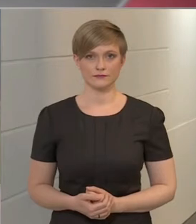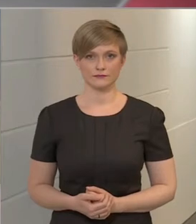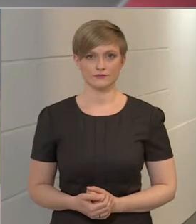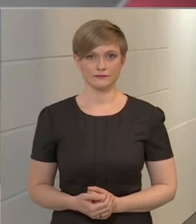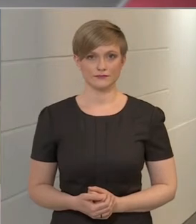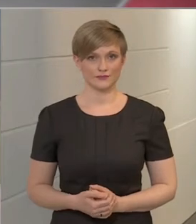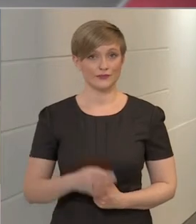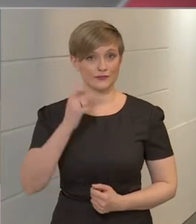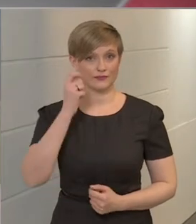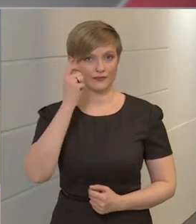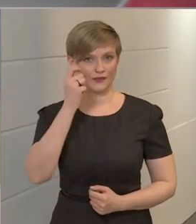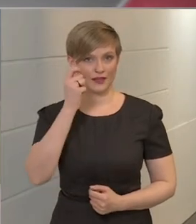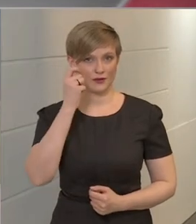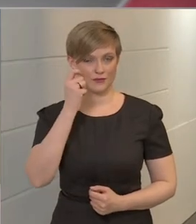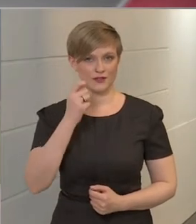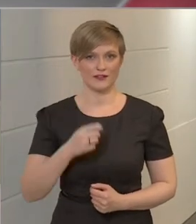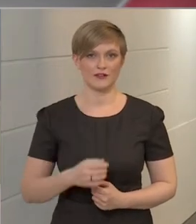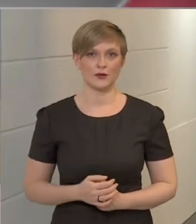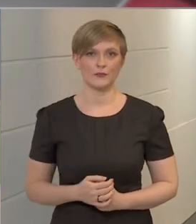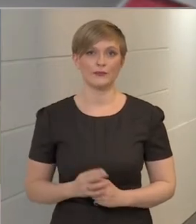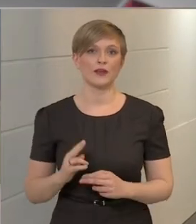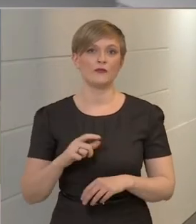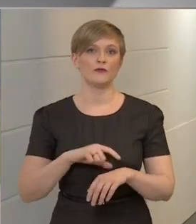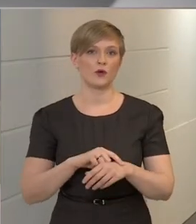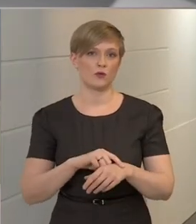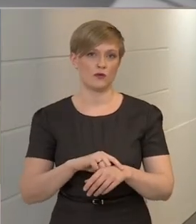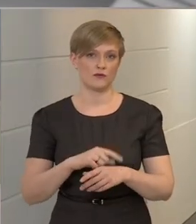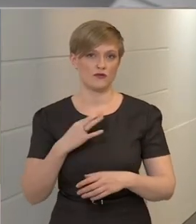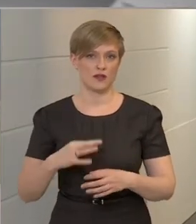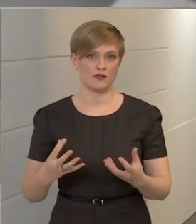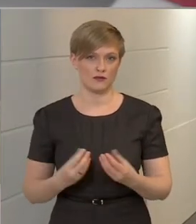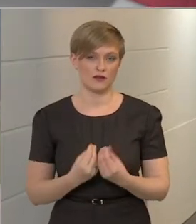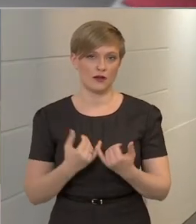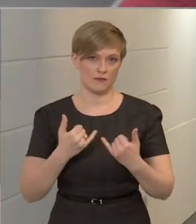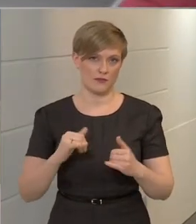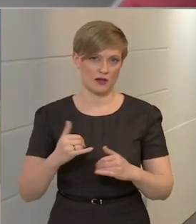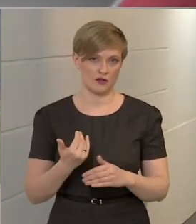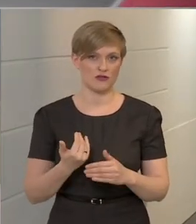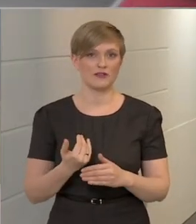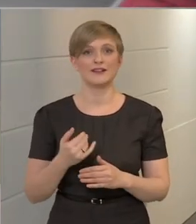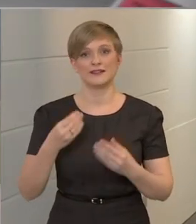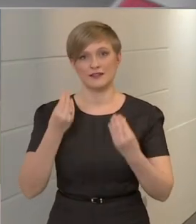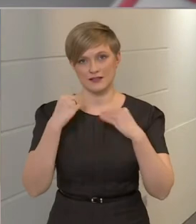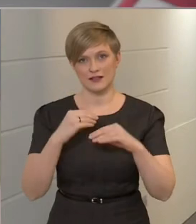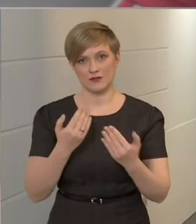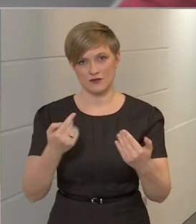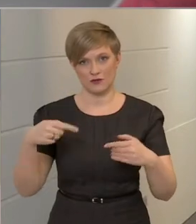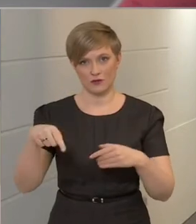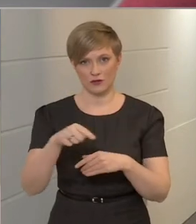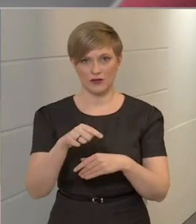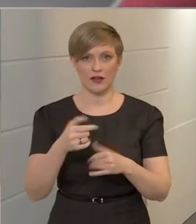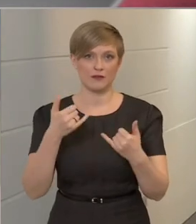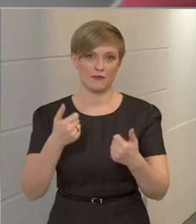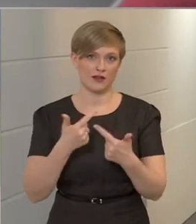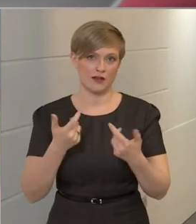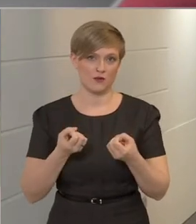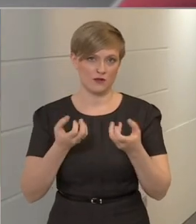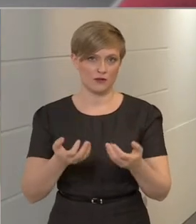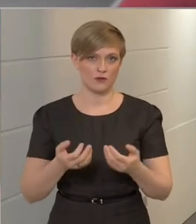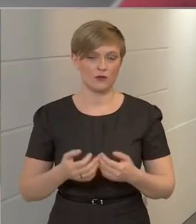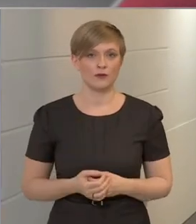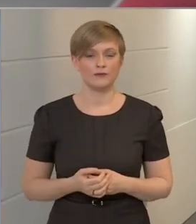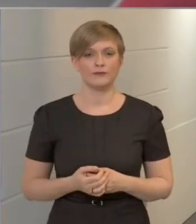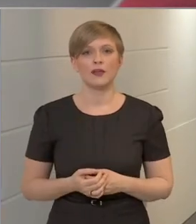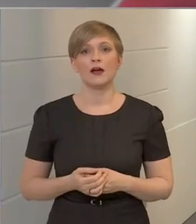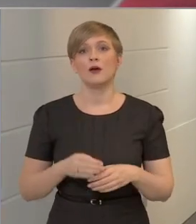Jó napot kívánok! Főorvosasszonynal ma is tiszteletel köszöntjünk önöket a mai tájékoztatónkon. Ahogy a